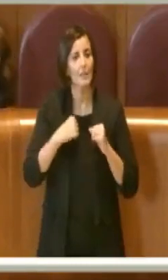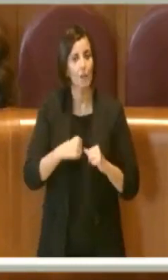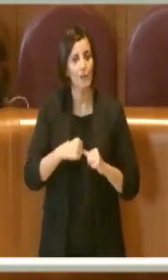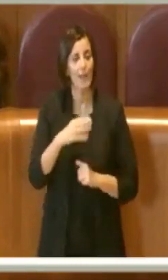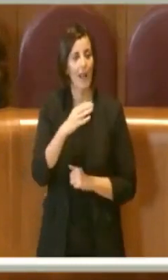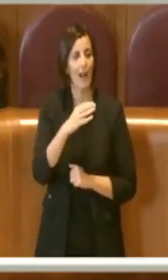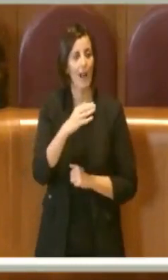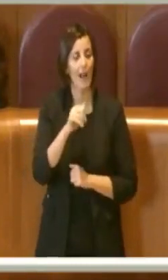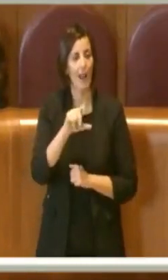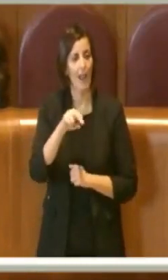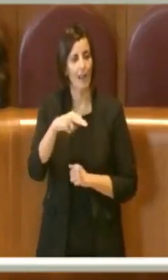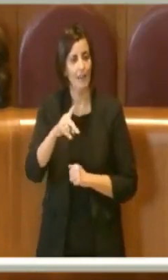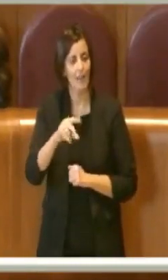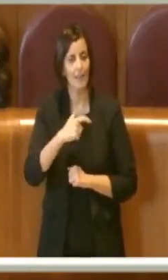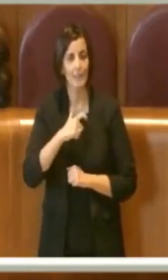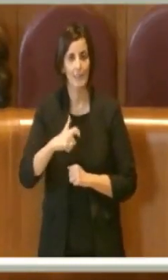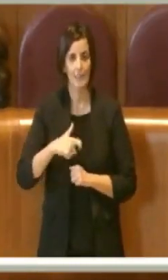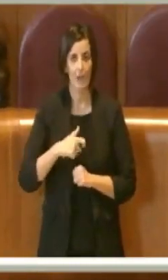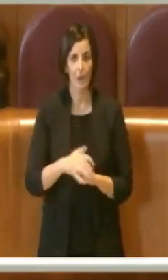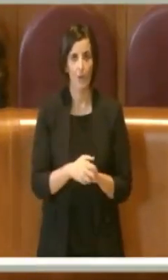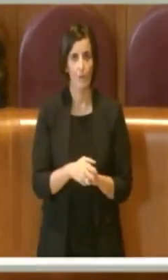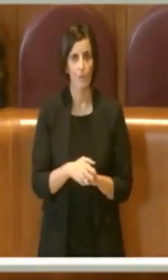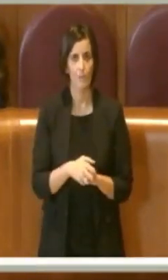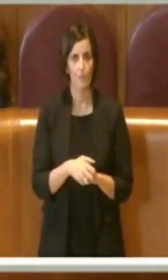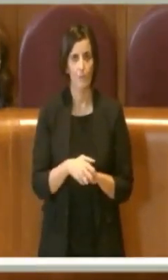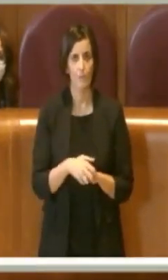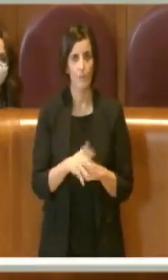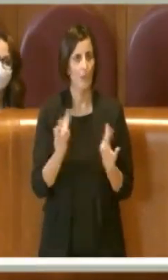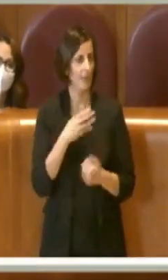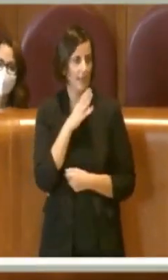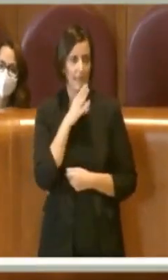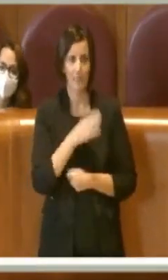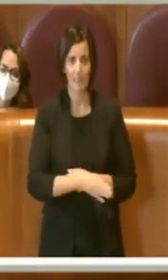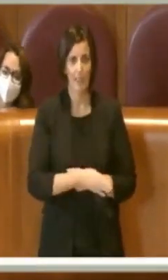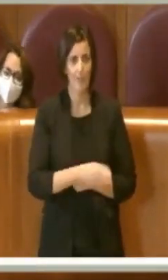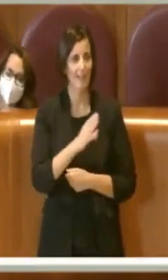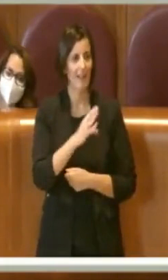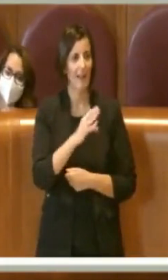Quindi direttamente il consigliere Calendo.